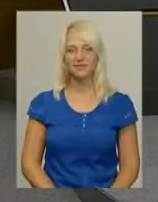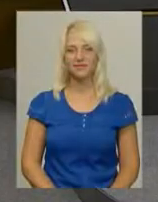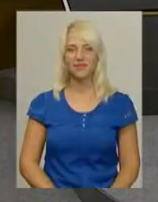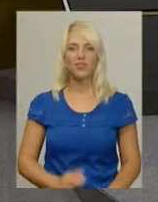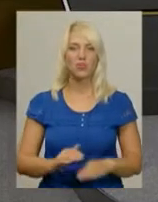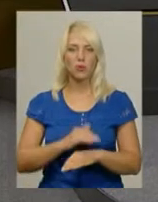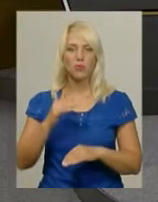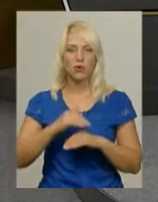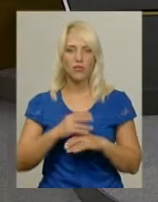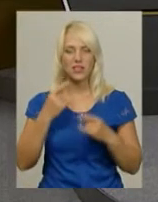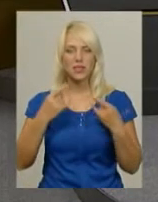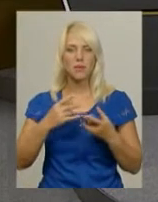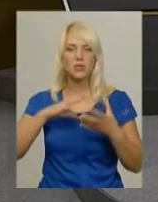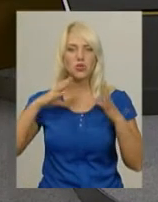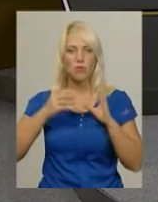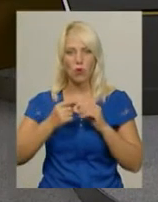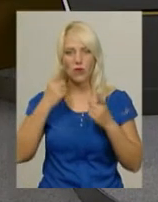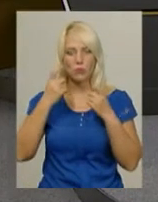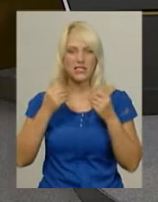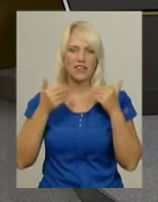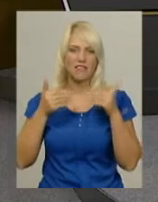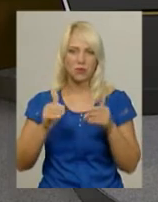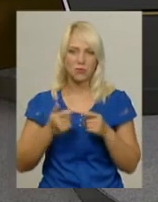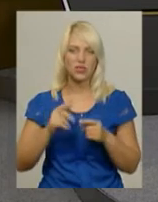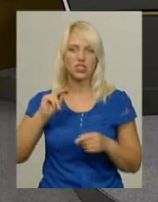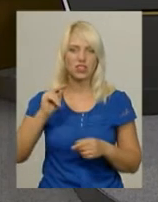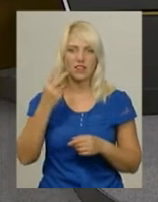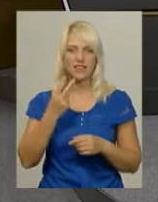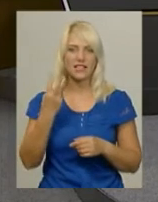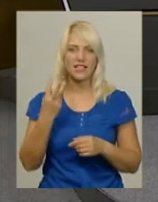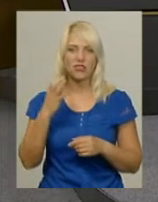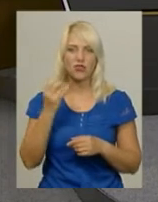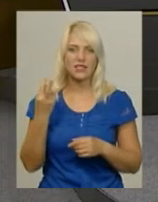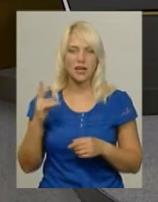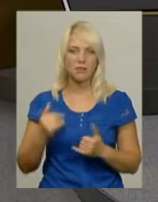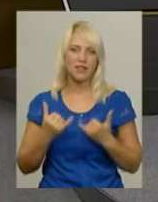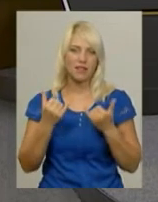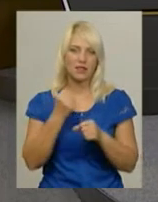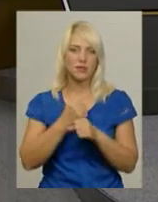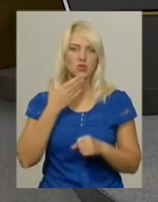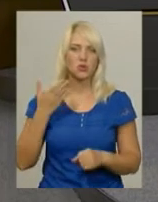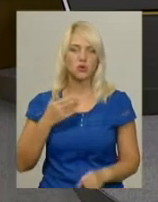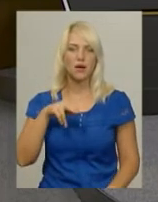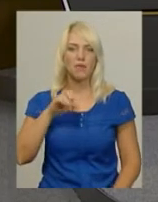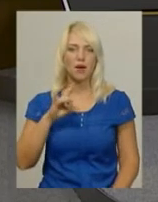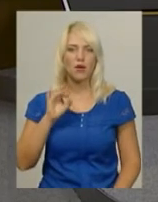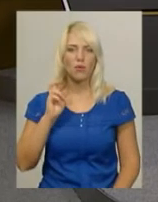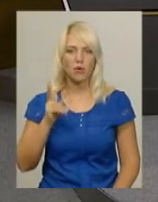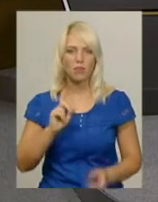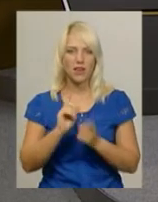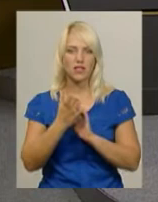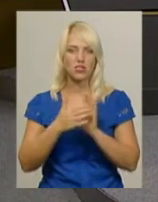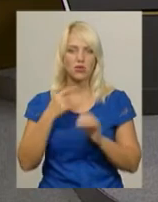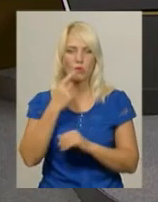Доброго вечора! В ефірі підсумковий інформаційний випуск четверга, 23 серпня. В студії ведуча Світлана Поробок, диктор